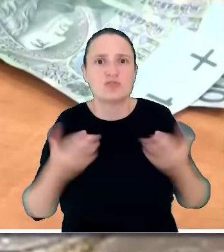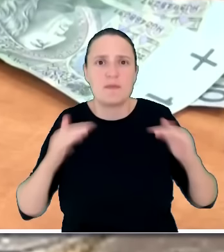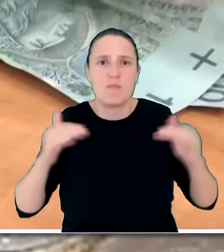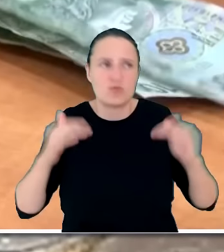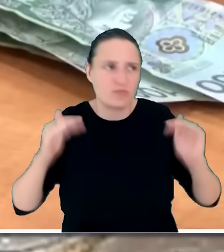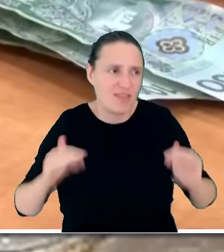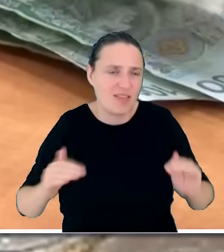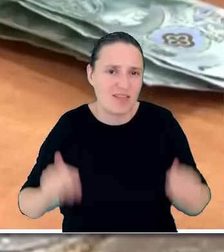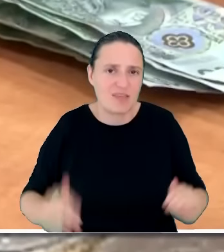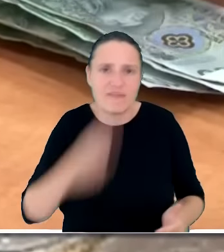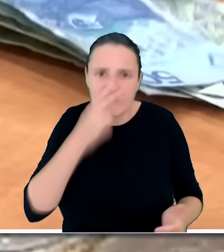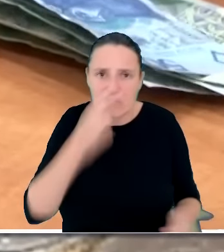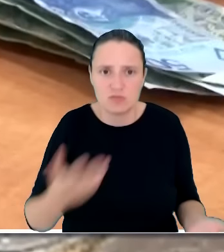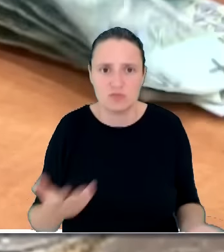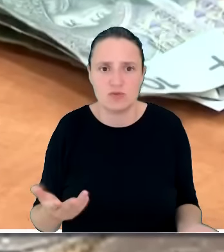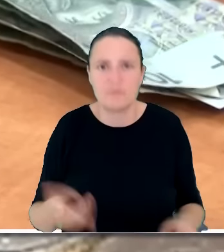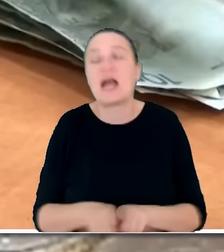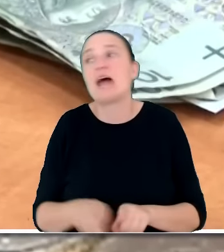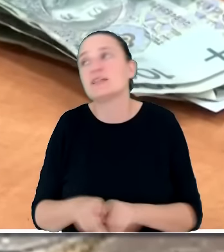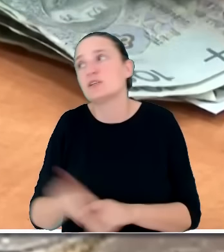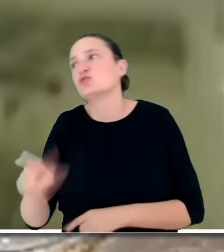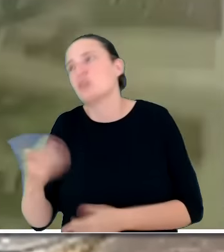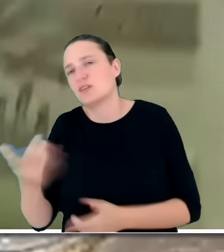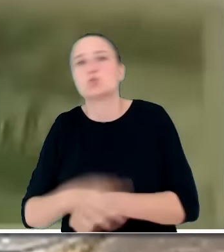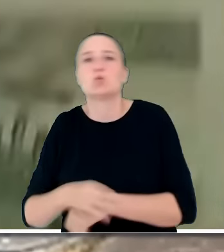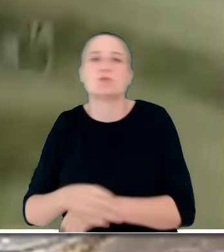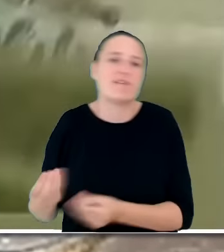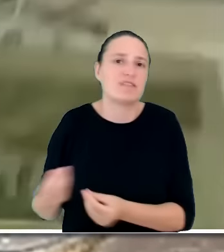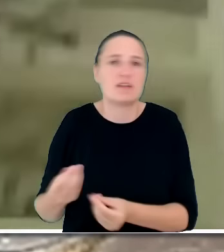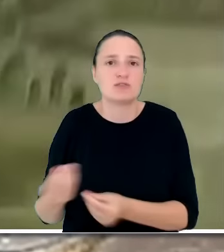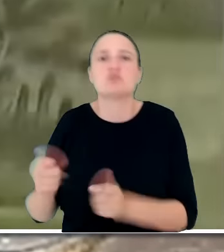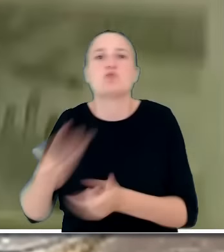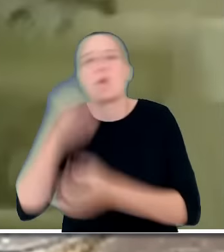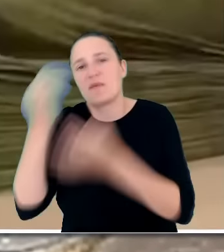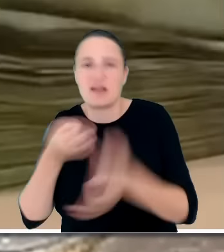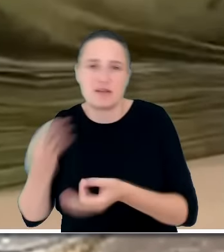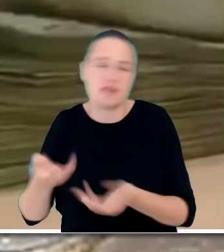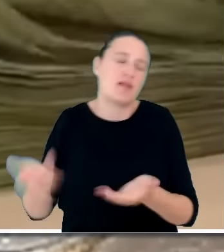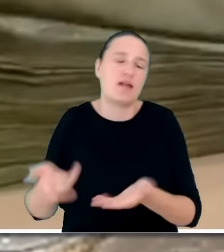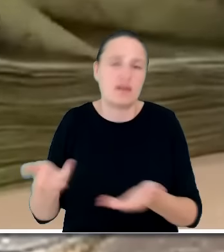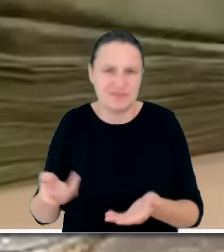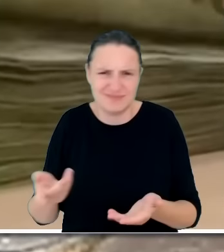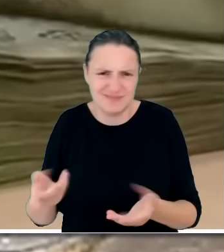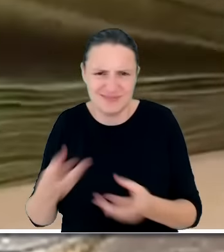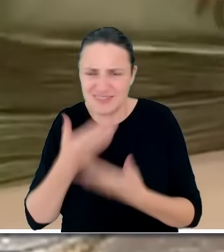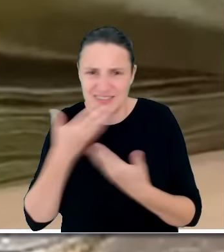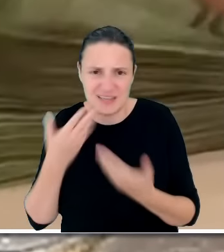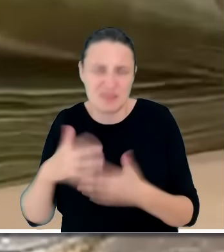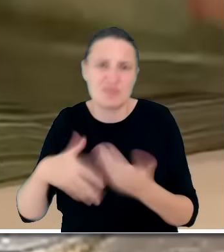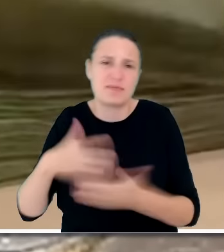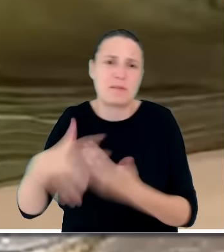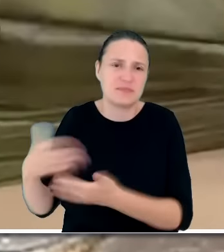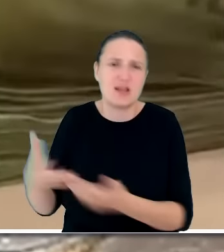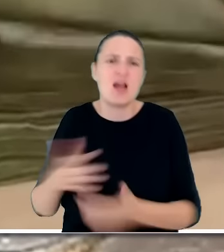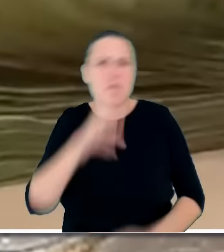Zielonych Wyspach, o tych cudach finansowych naprawdę nic nie dawało Polakom, a wprowadzało jeszcze większy zamęt. I Polacy